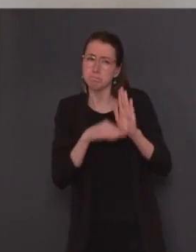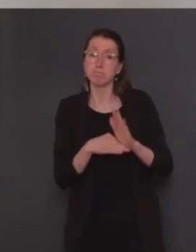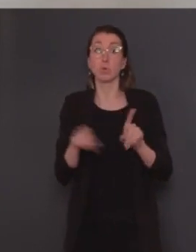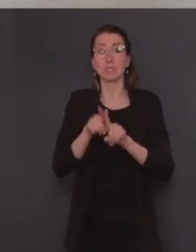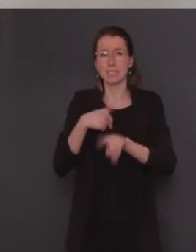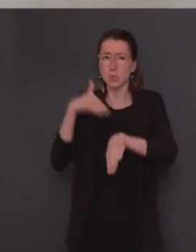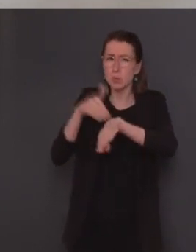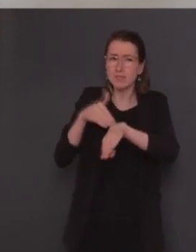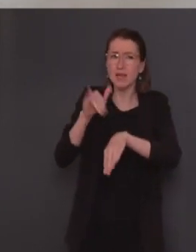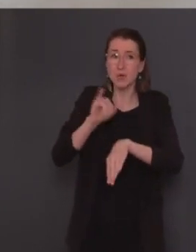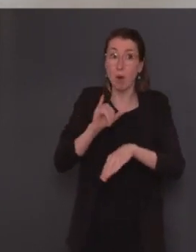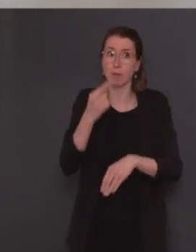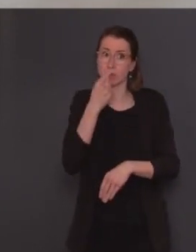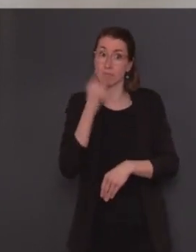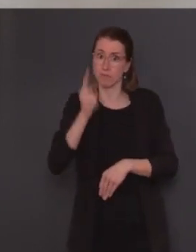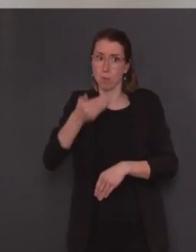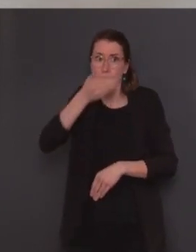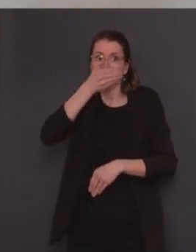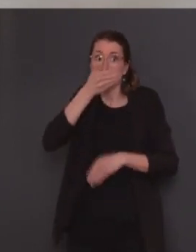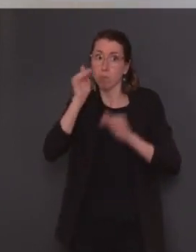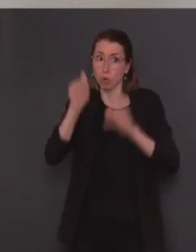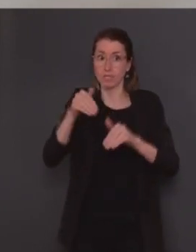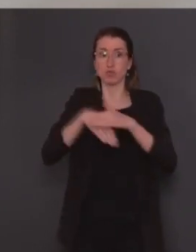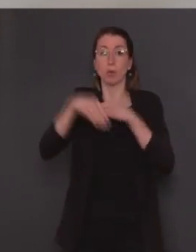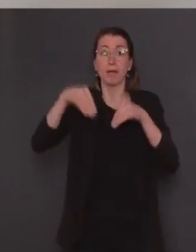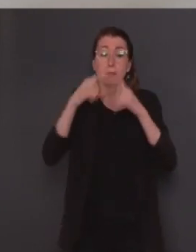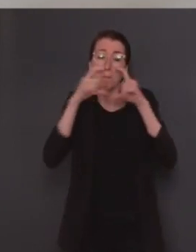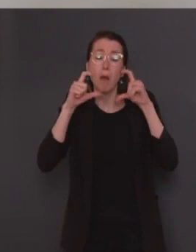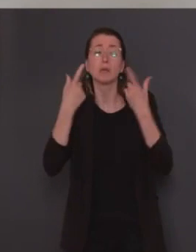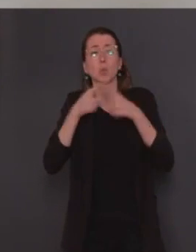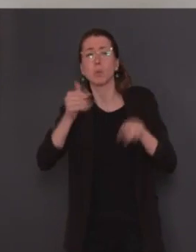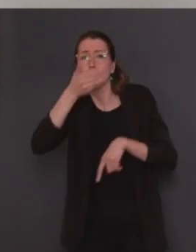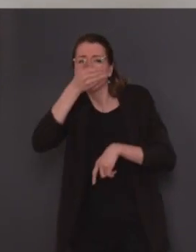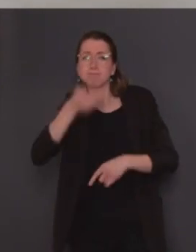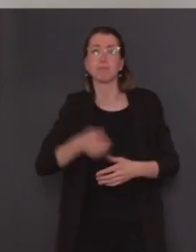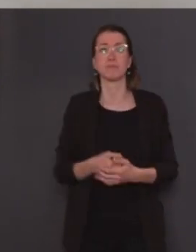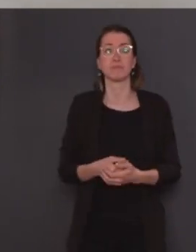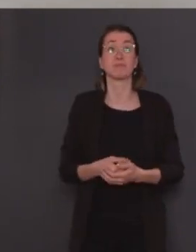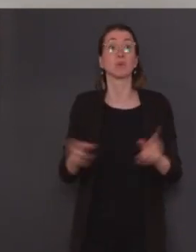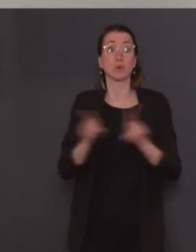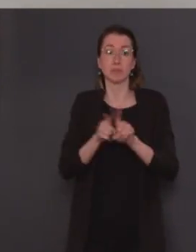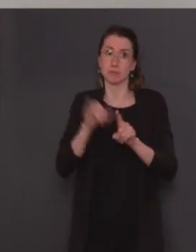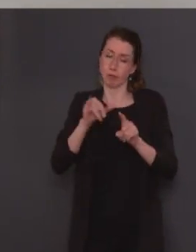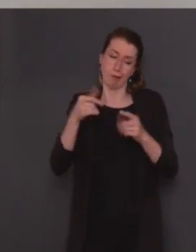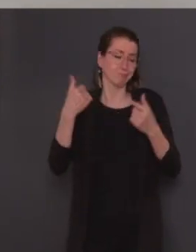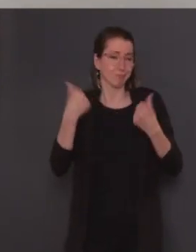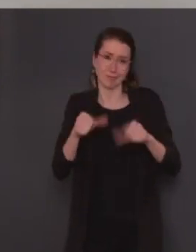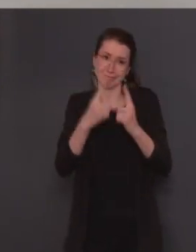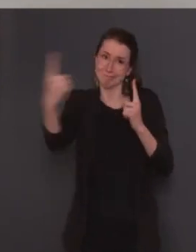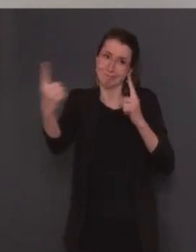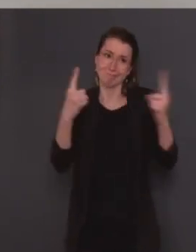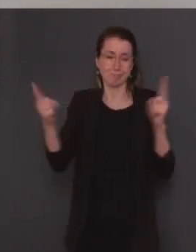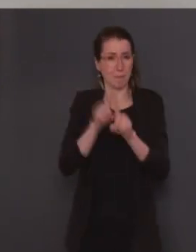le nez et la bouche dans les commerces. Et en tout état de cause, les distances de sécurité doivent être respectées. Et